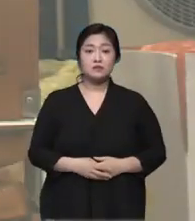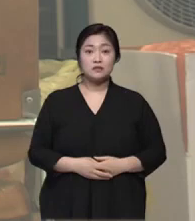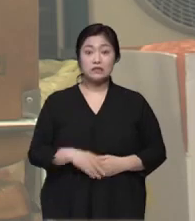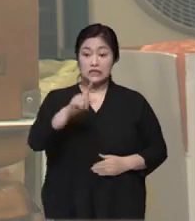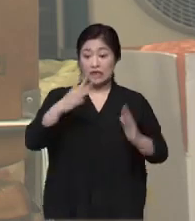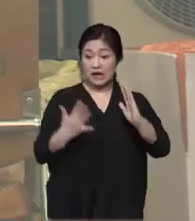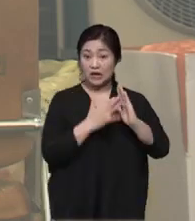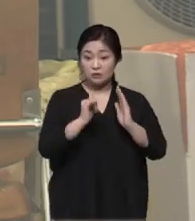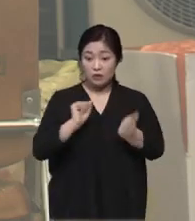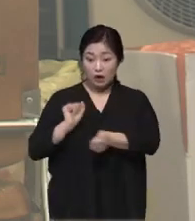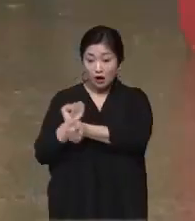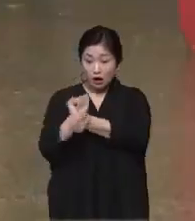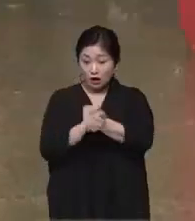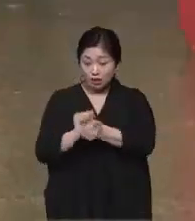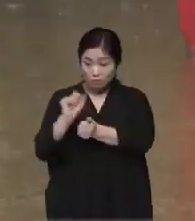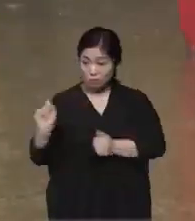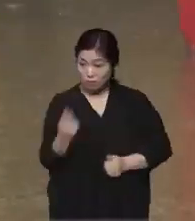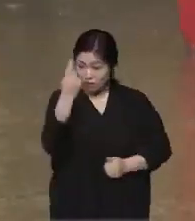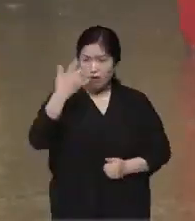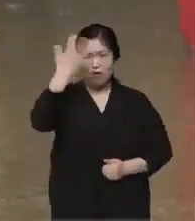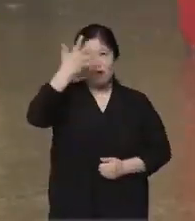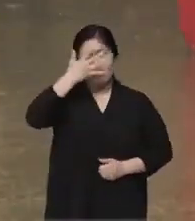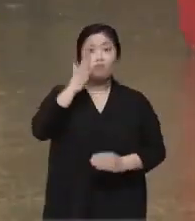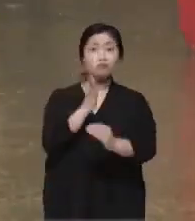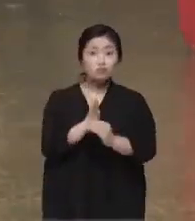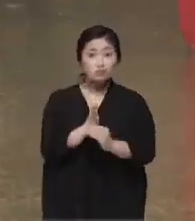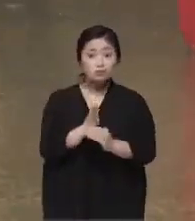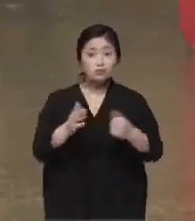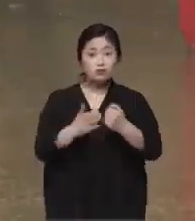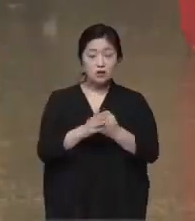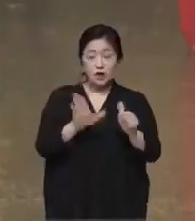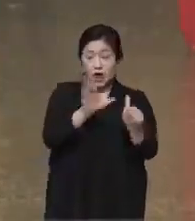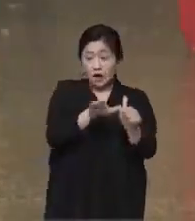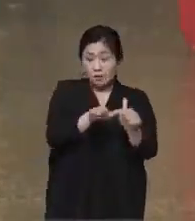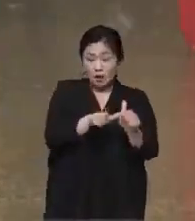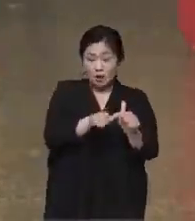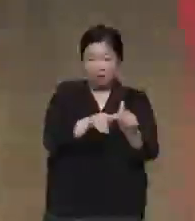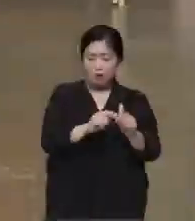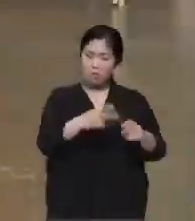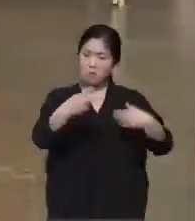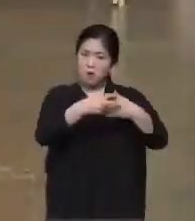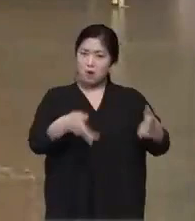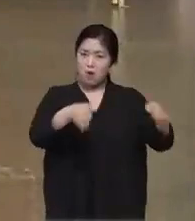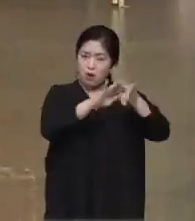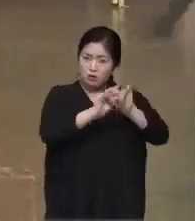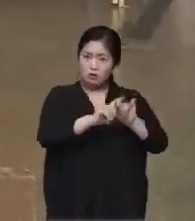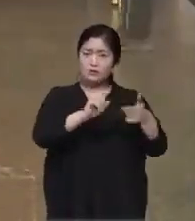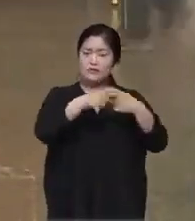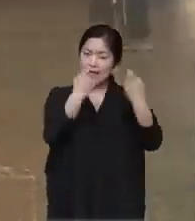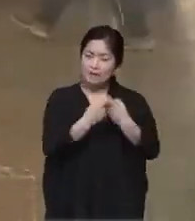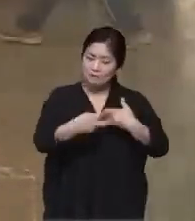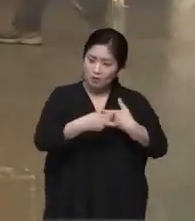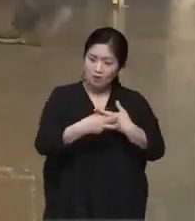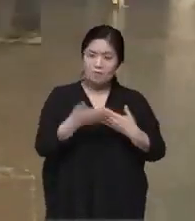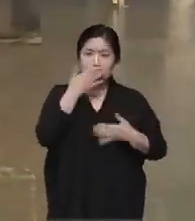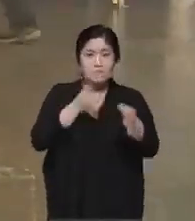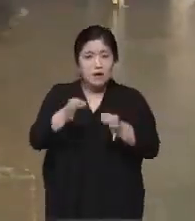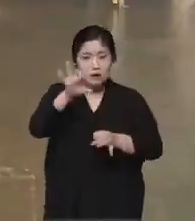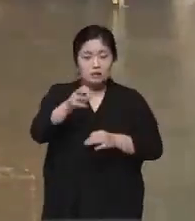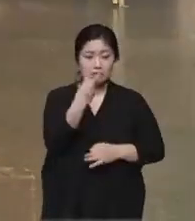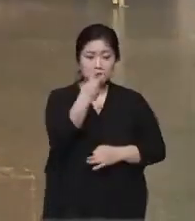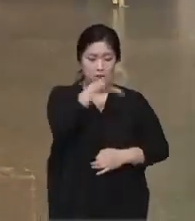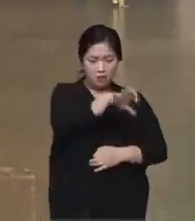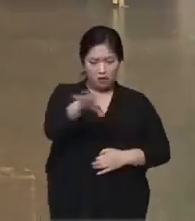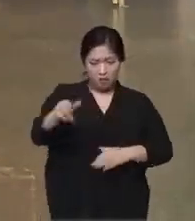이들 가족의 감염 경로는 아직 확인되지 않고 있는데, 한평에 준종합병원과 개인의원, 식당 등 3곳에